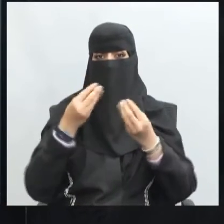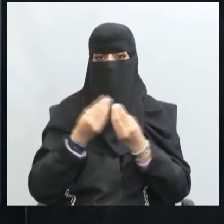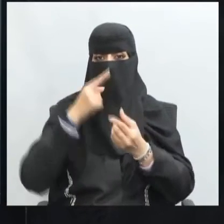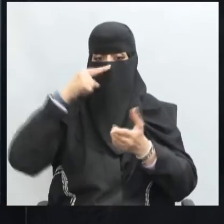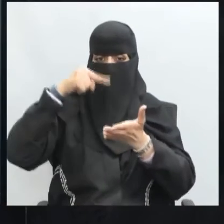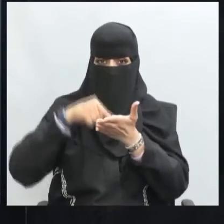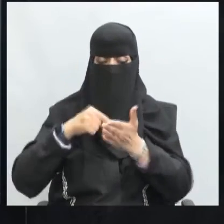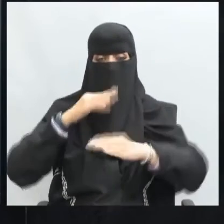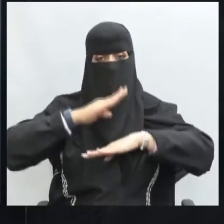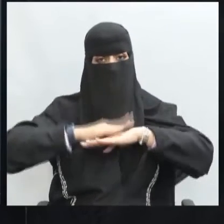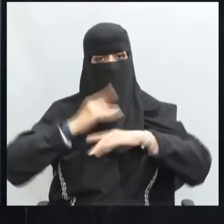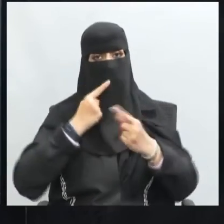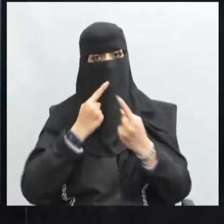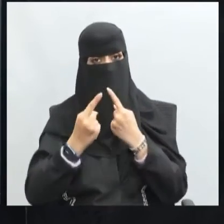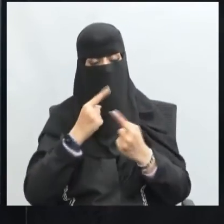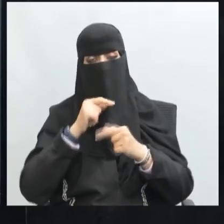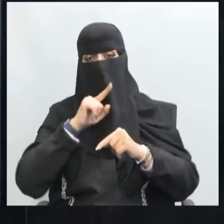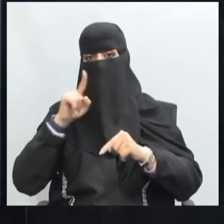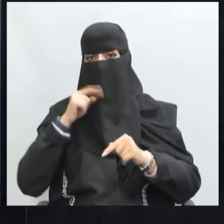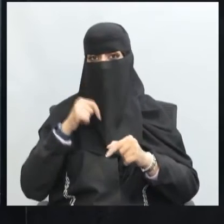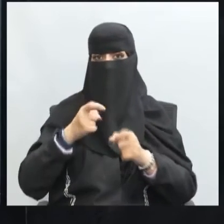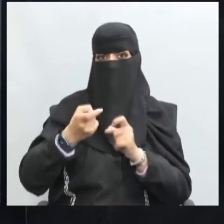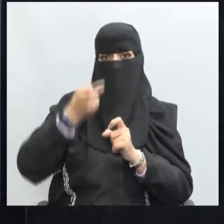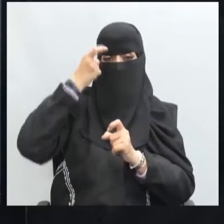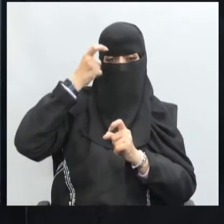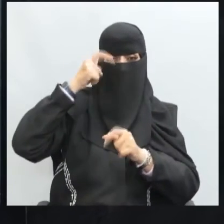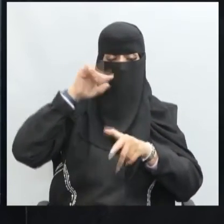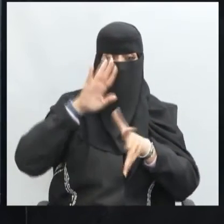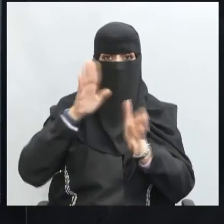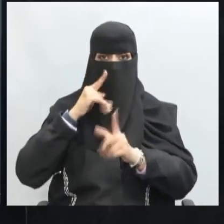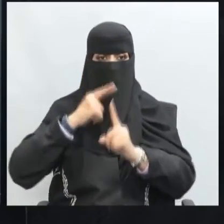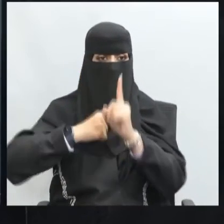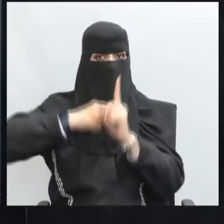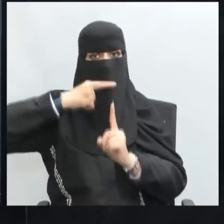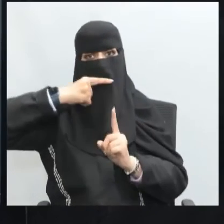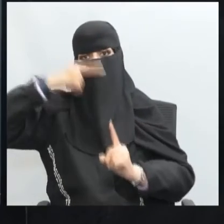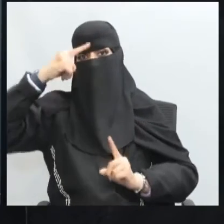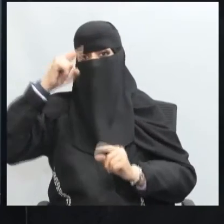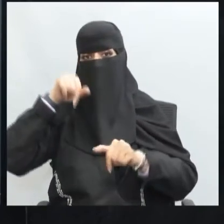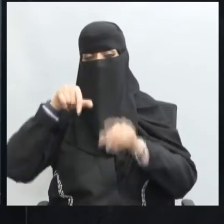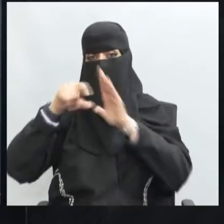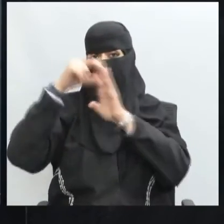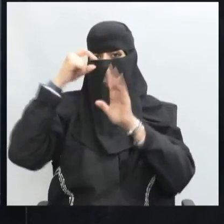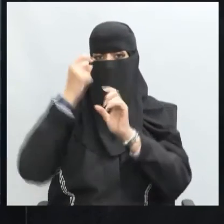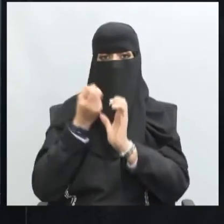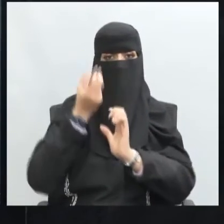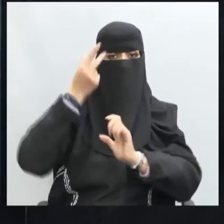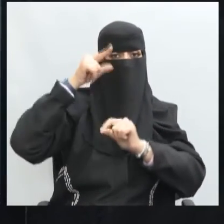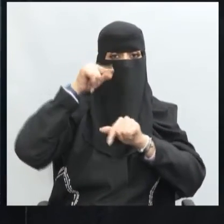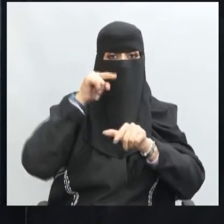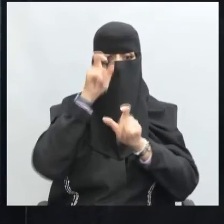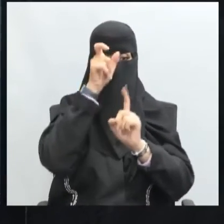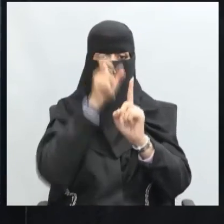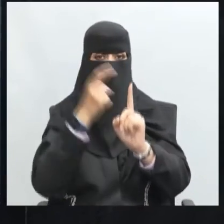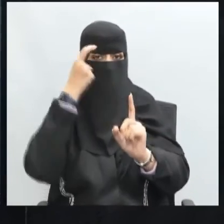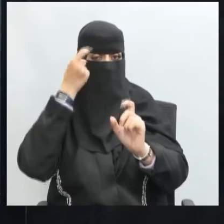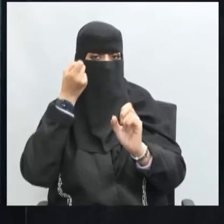بأداب الحوار هو عدم التعصب أو الانفعال لموضوع أو لفكرة أو لرأي